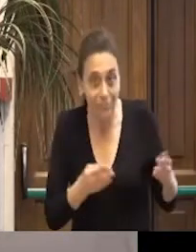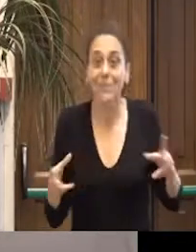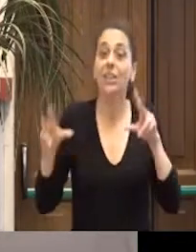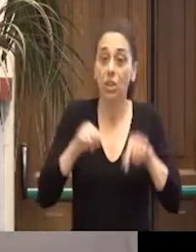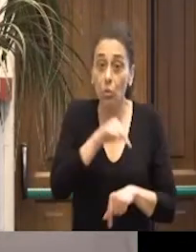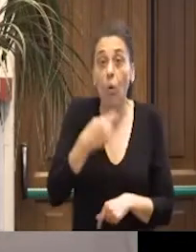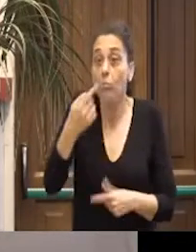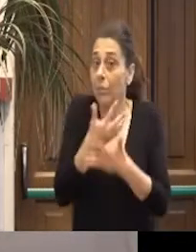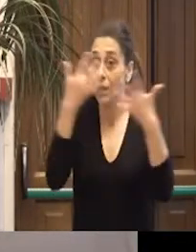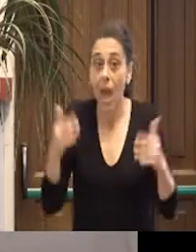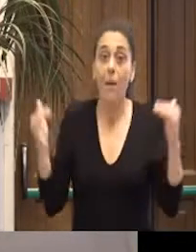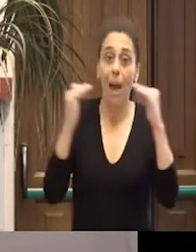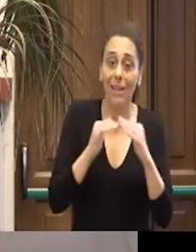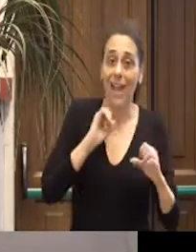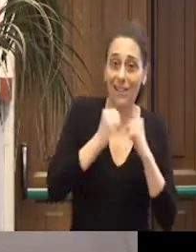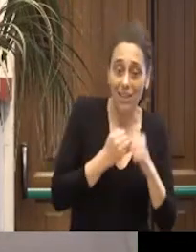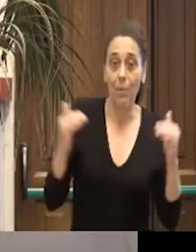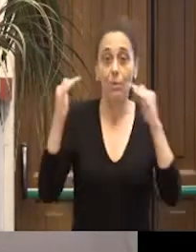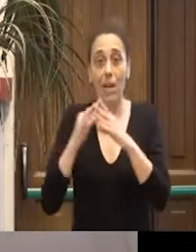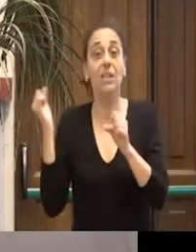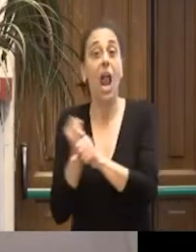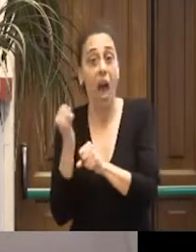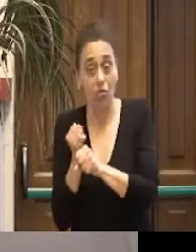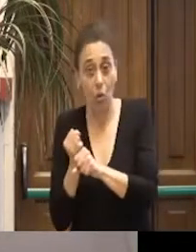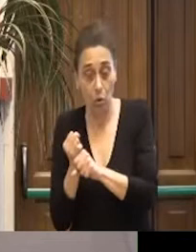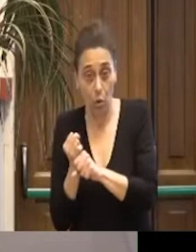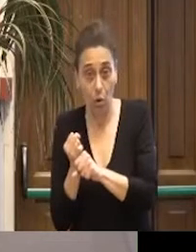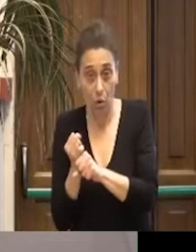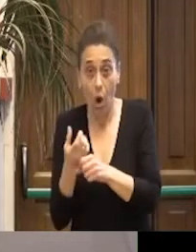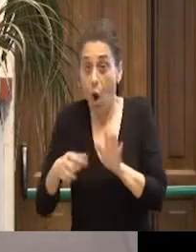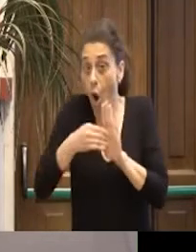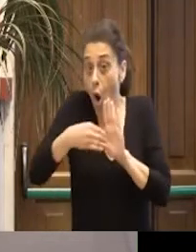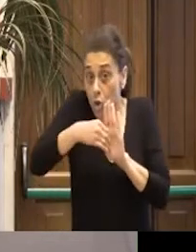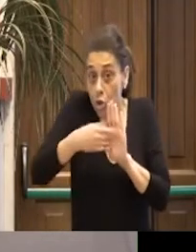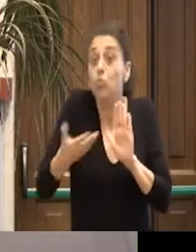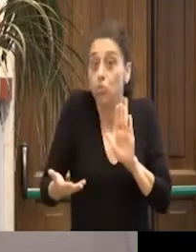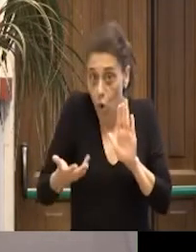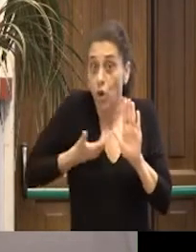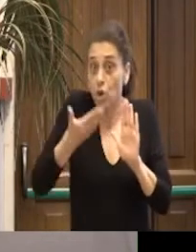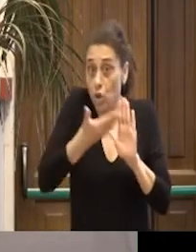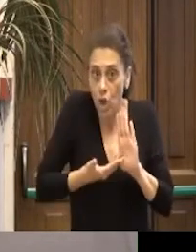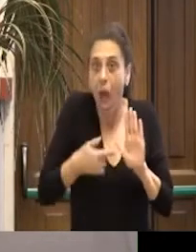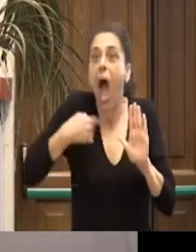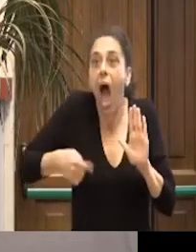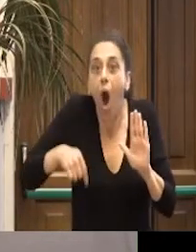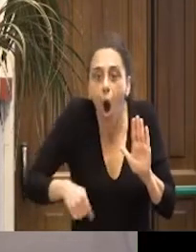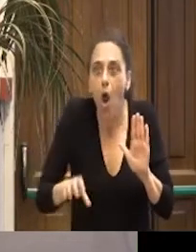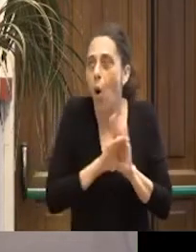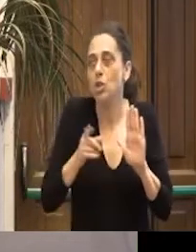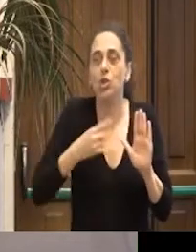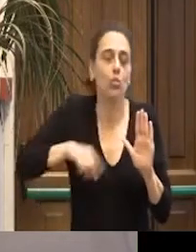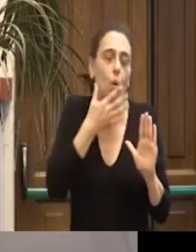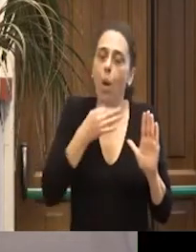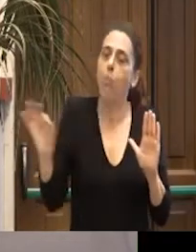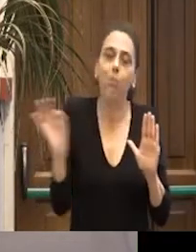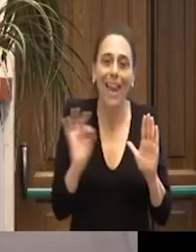la parità di trattamento a parità di lavoro che è una delle tante cose di questa diciamo costituzione materiale ancora bellissima a betta